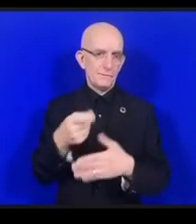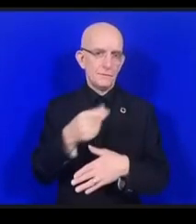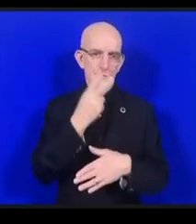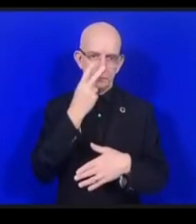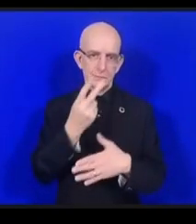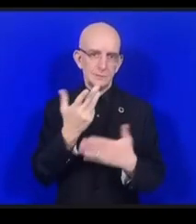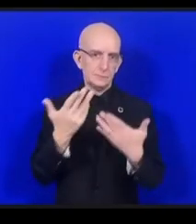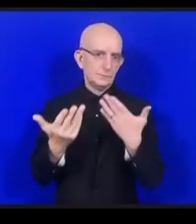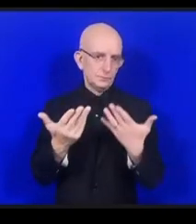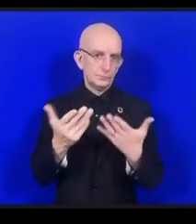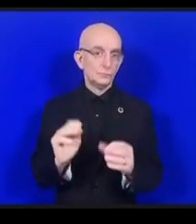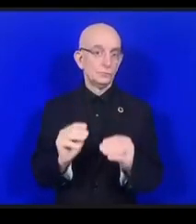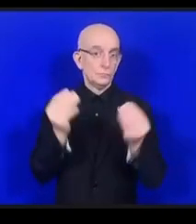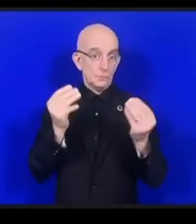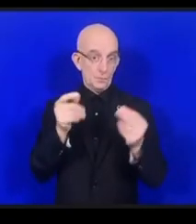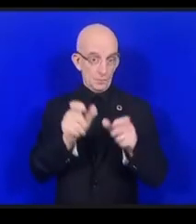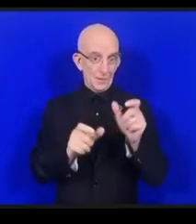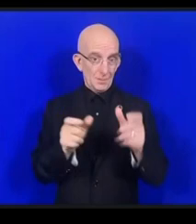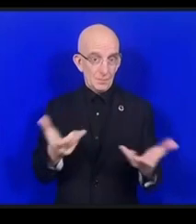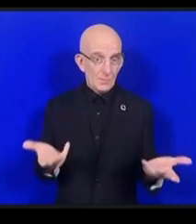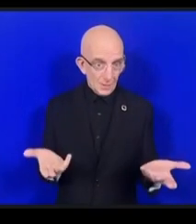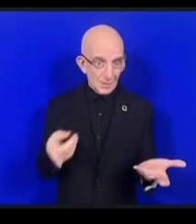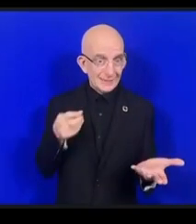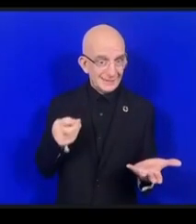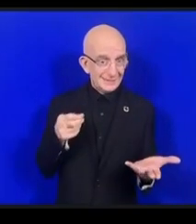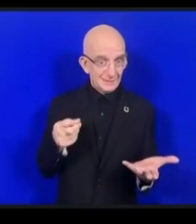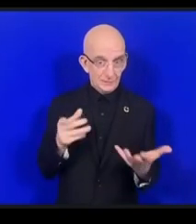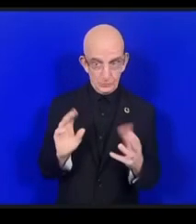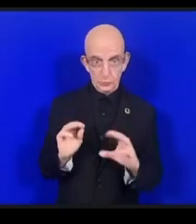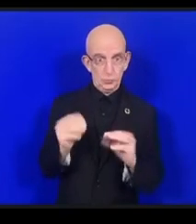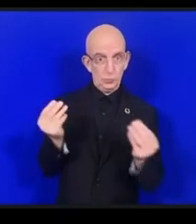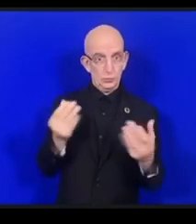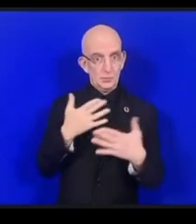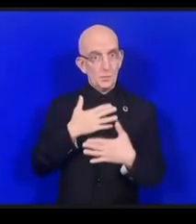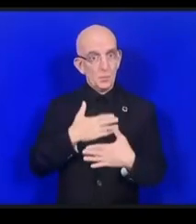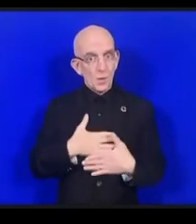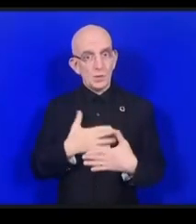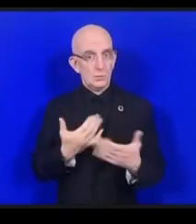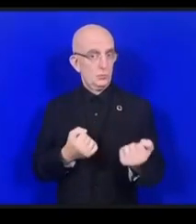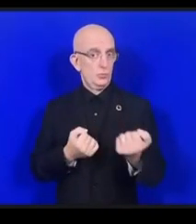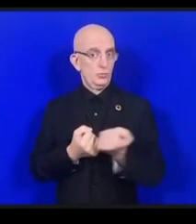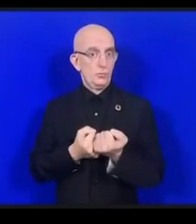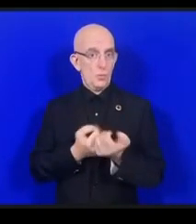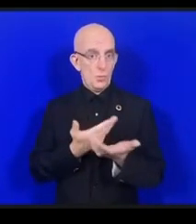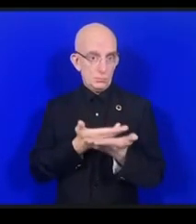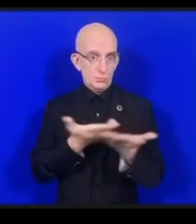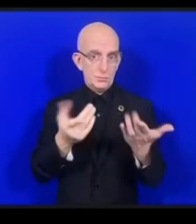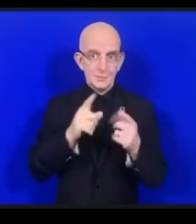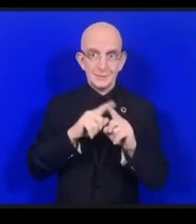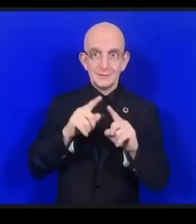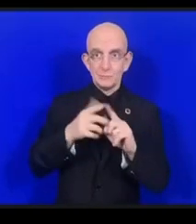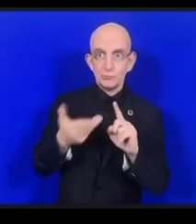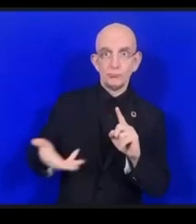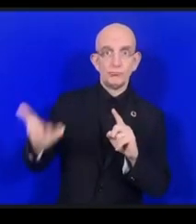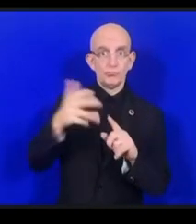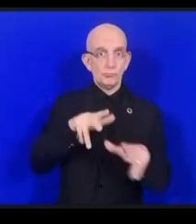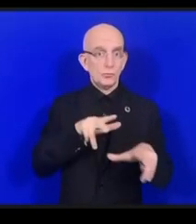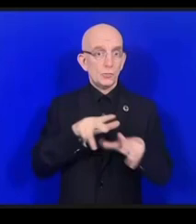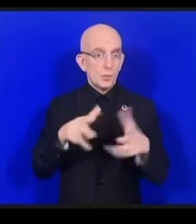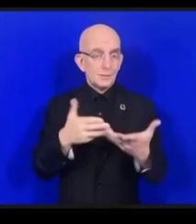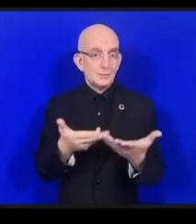les jeunes ont besoin d'un grand soutien de bon nombre d'organisations pour également